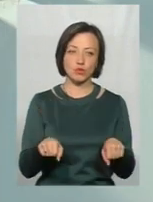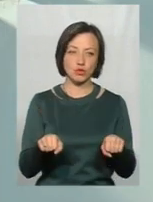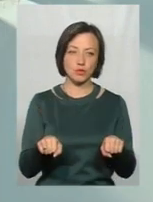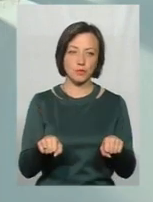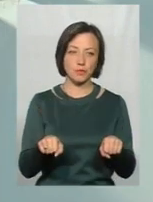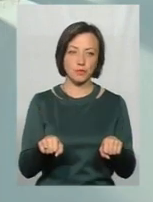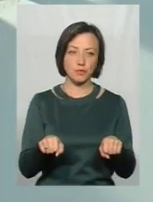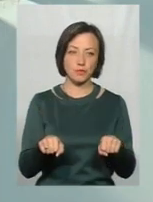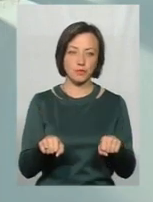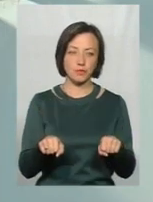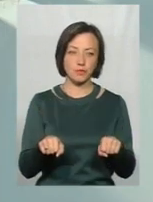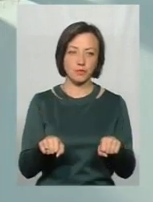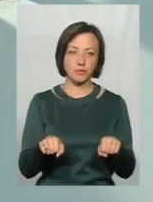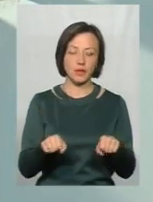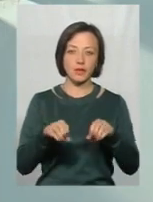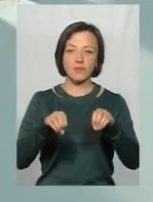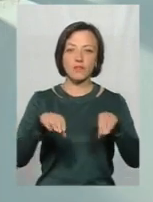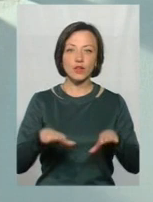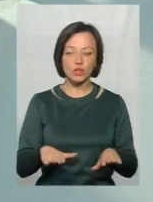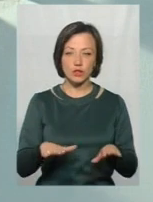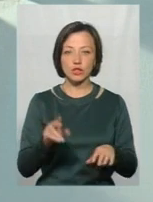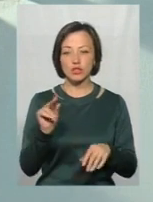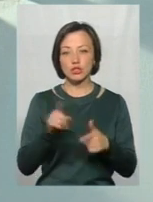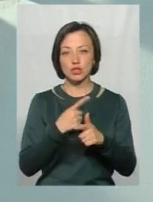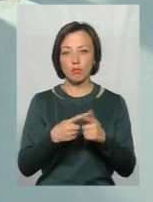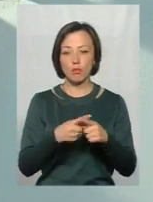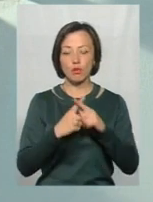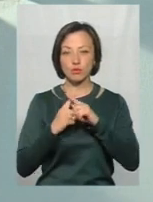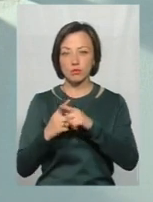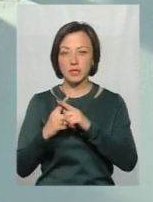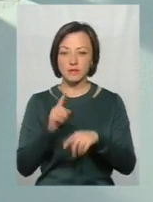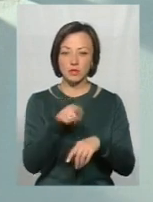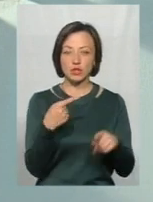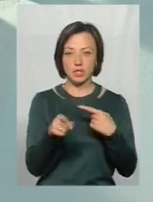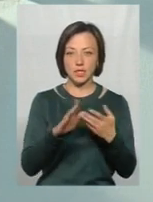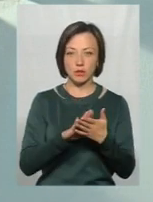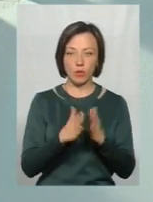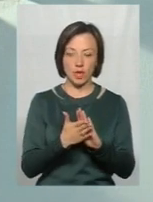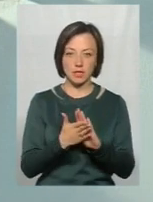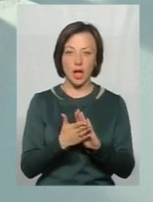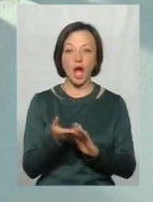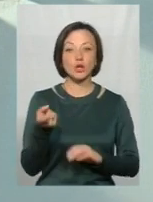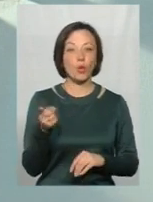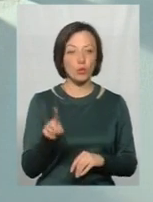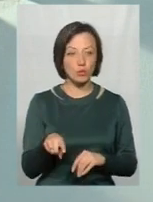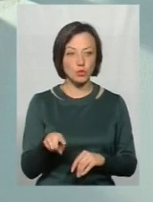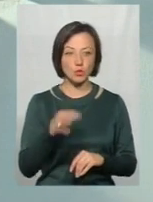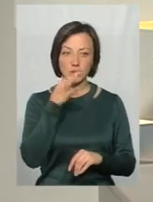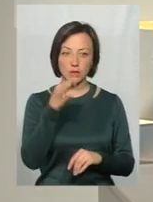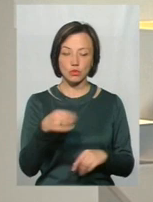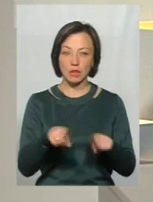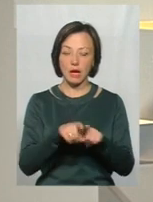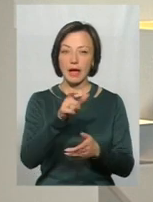скажімо так, вирішити чи поступитися в тій чи іншій ситуації. Тому, скажу так, що